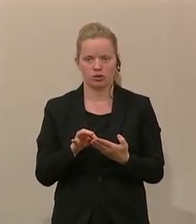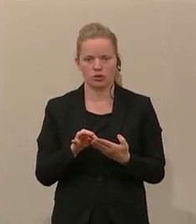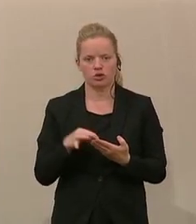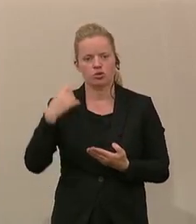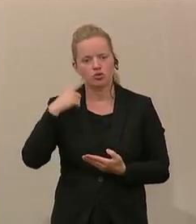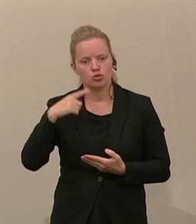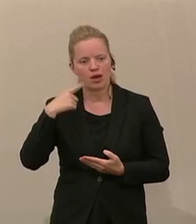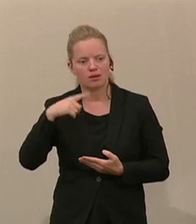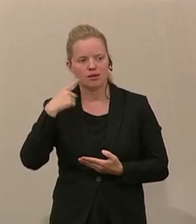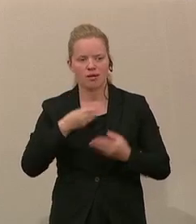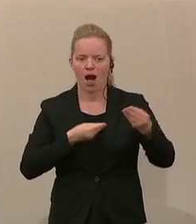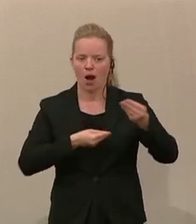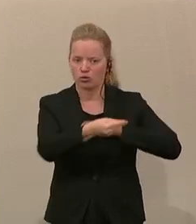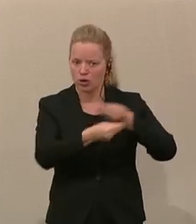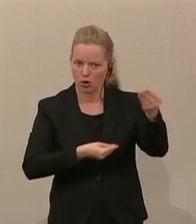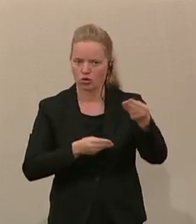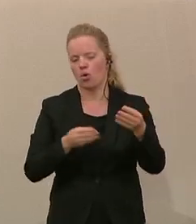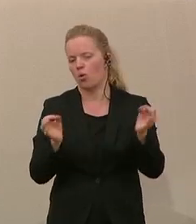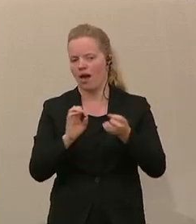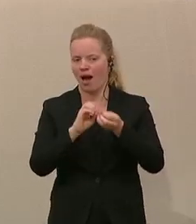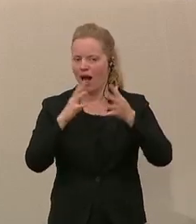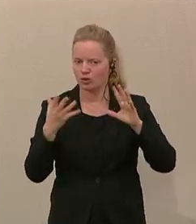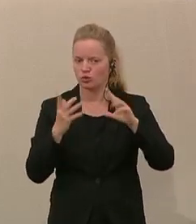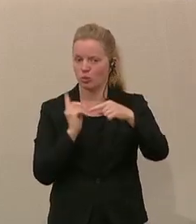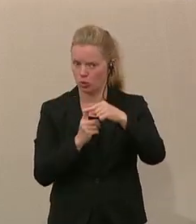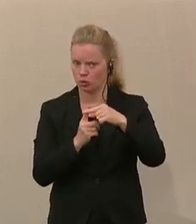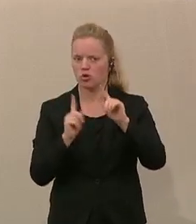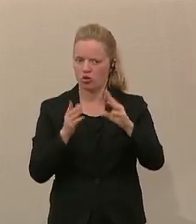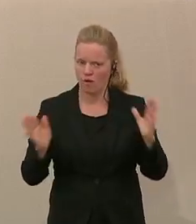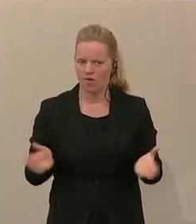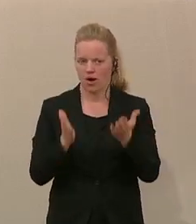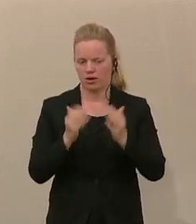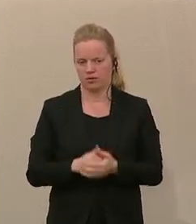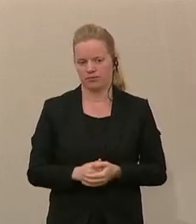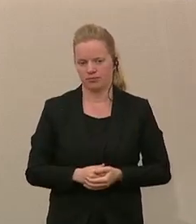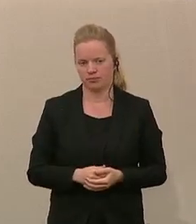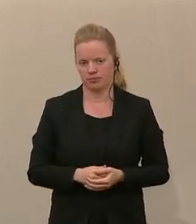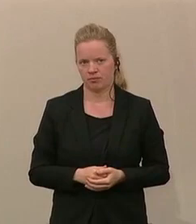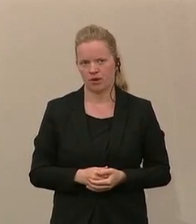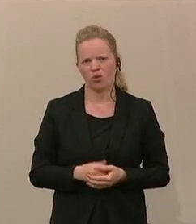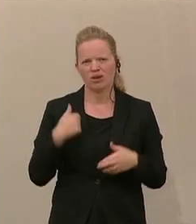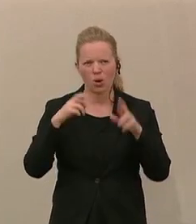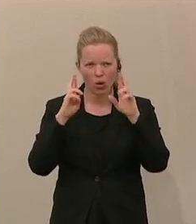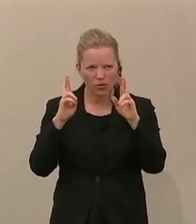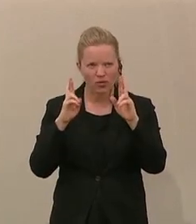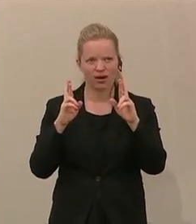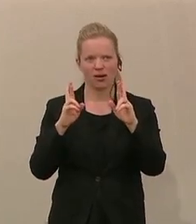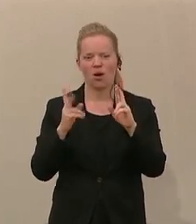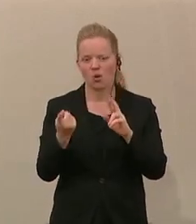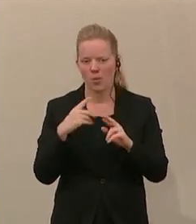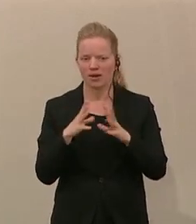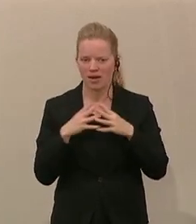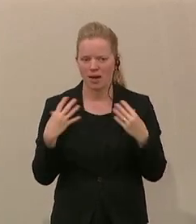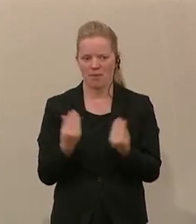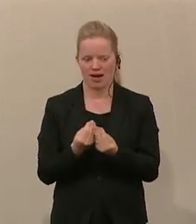Austausch oder überhaupt Erasmus Plus zu fördern. Und ich glaube, ich habe schon gesprochen, wir werden da hoffentlich einen gemeinsamen Weg finden, so einen